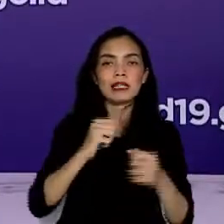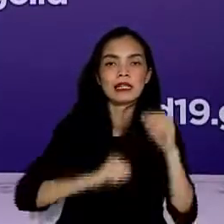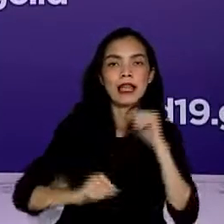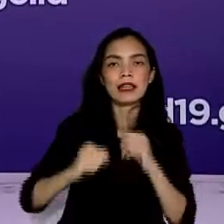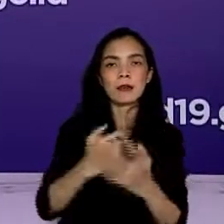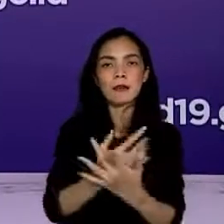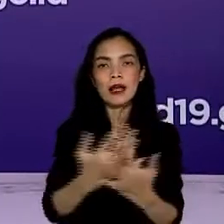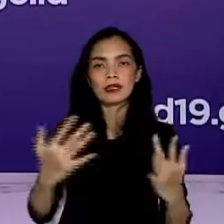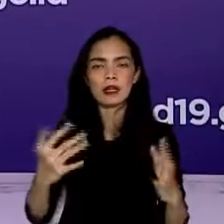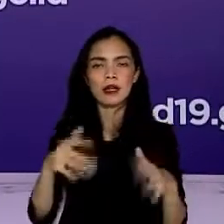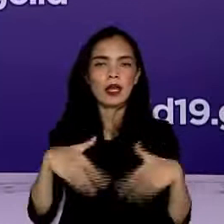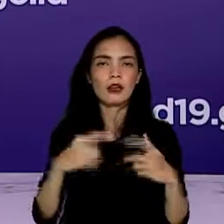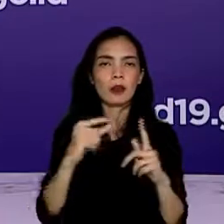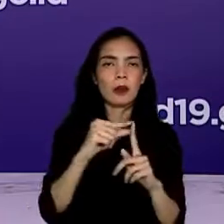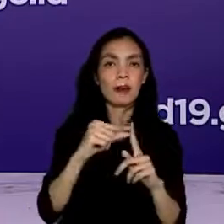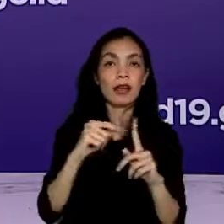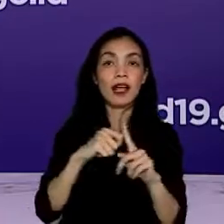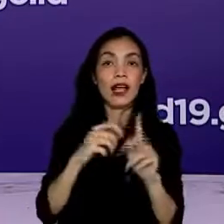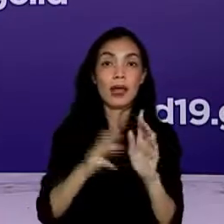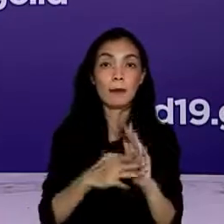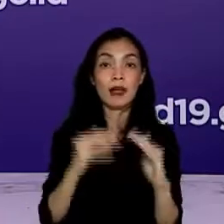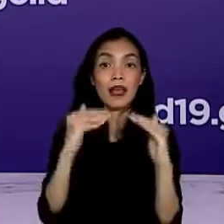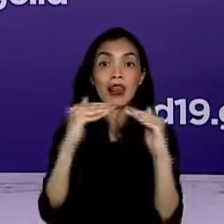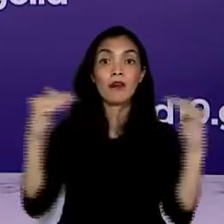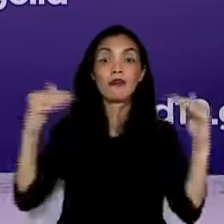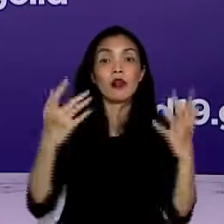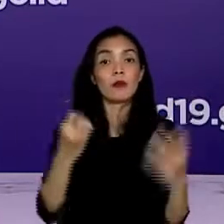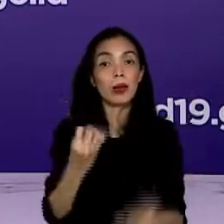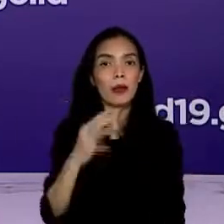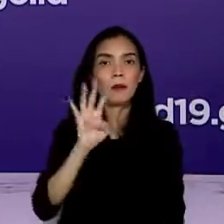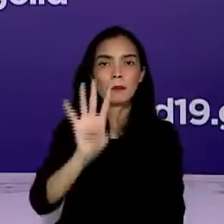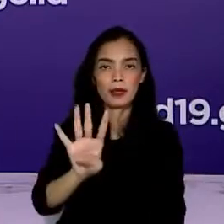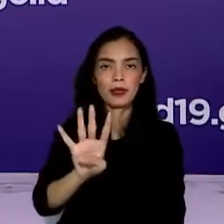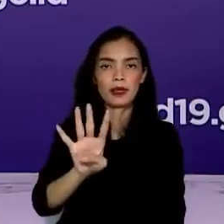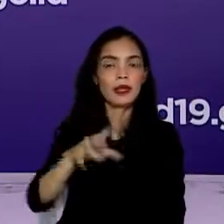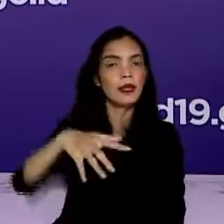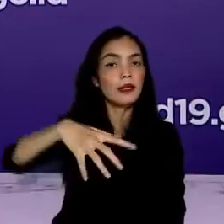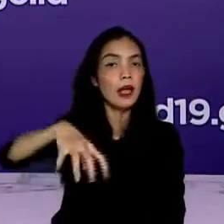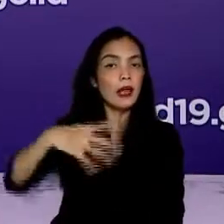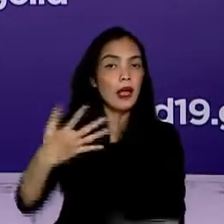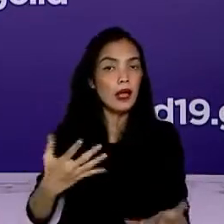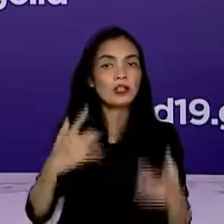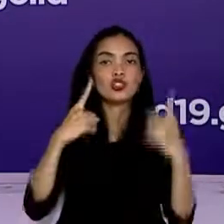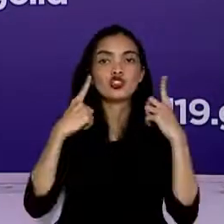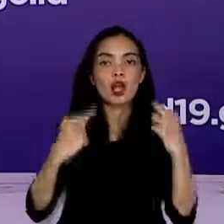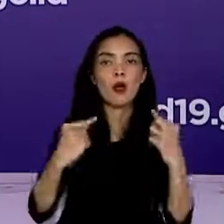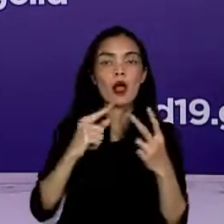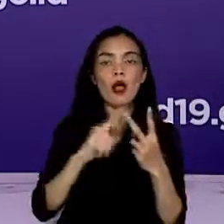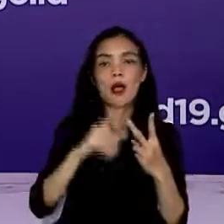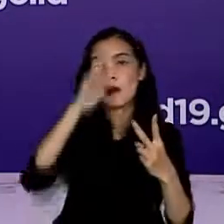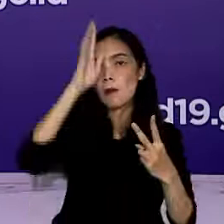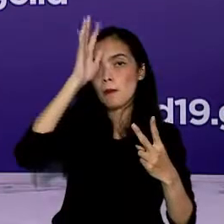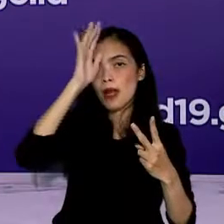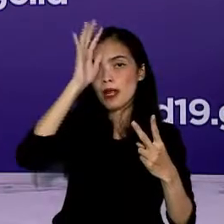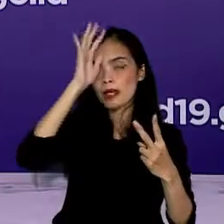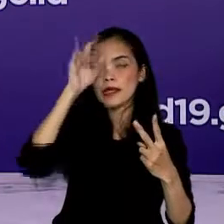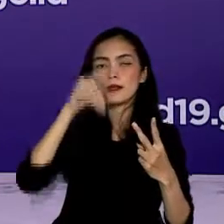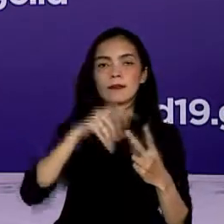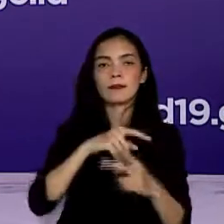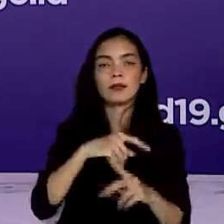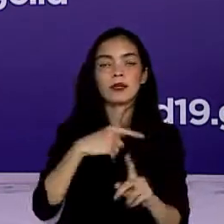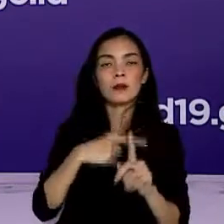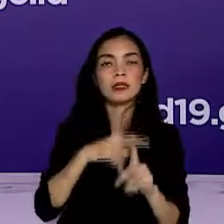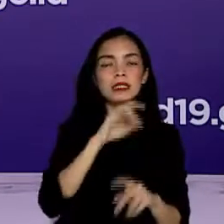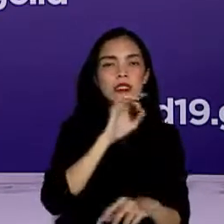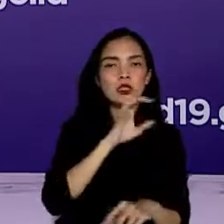kegiatan masyarakat atau PPKM level 4 COVID-19 di wilayah Jawa dan Bali dan instruksi nomor